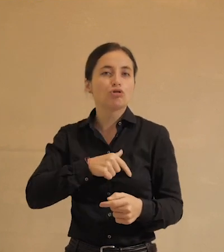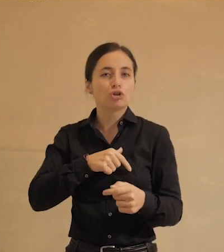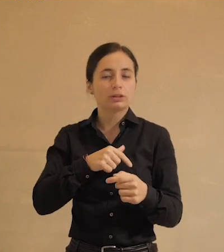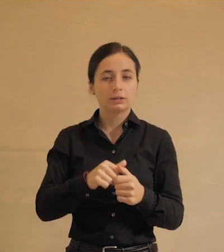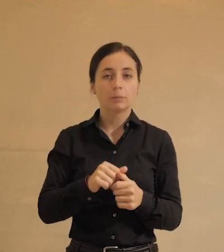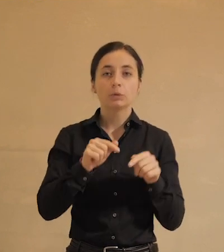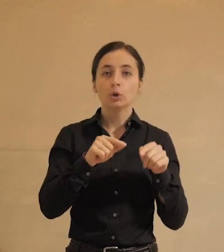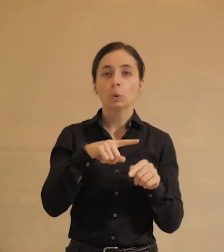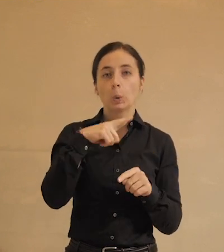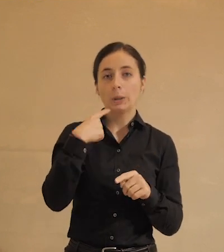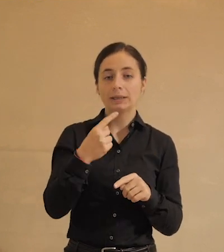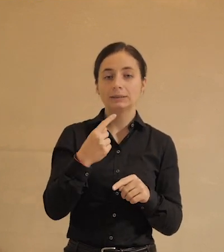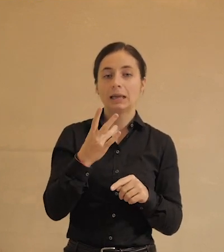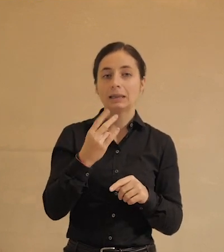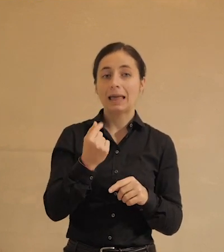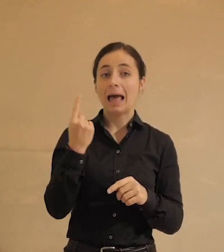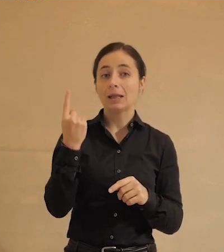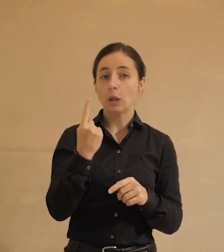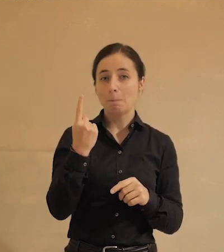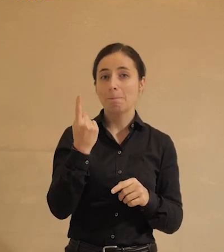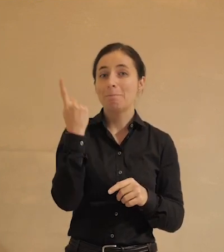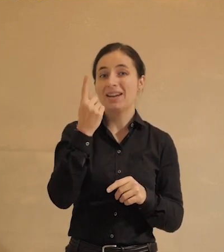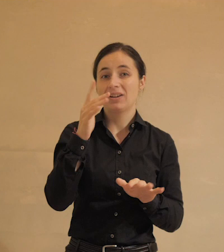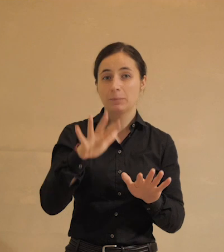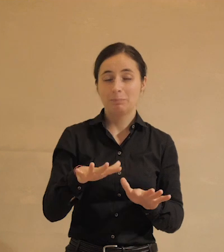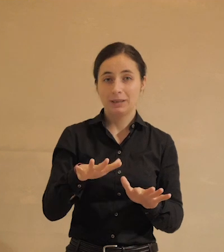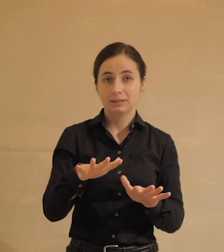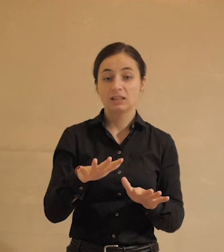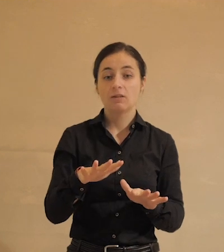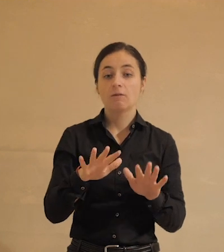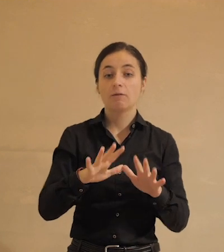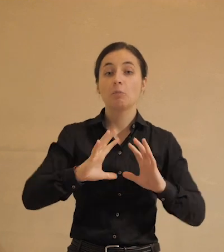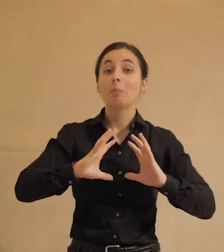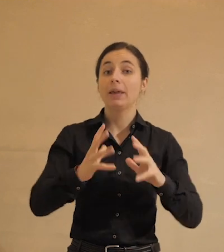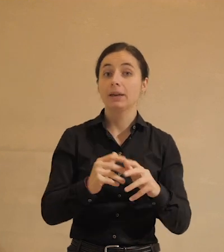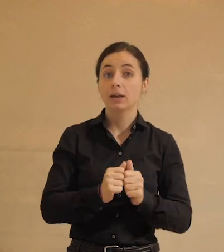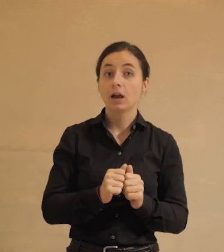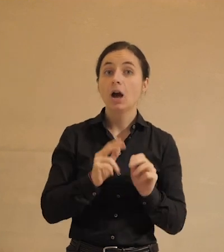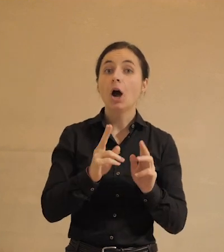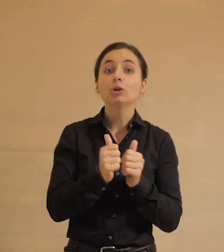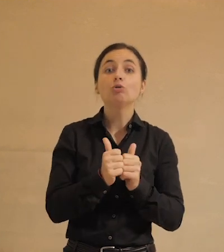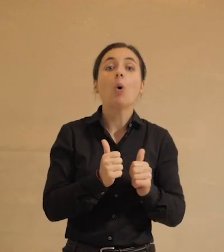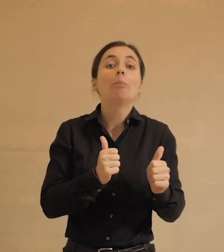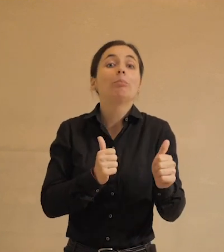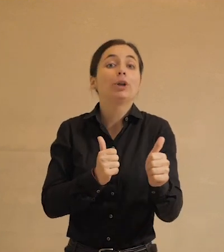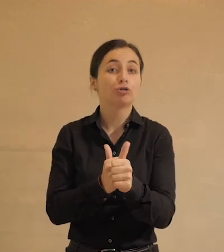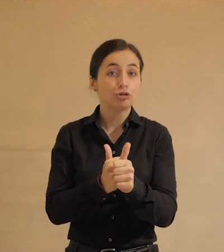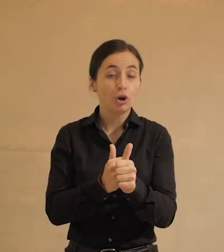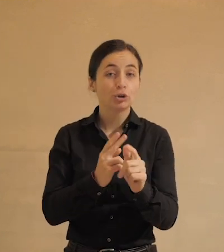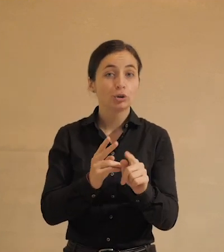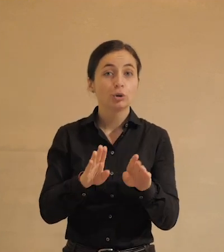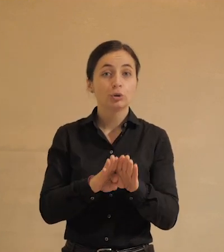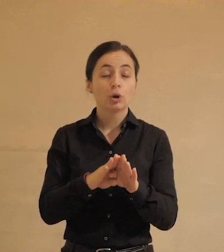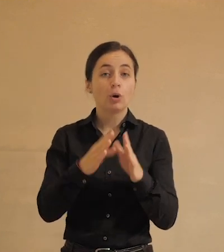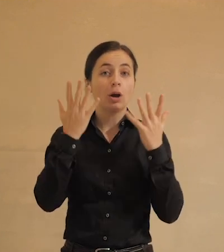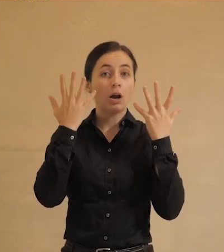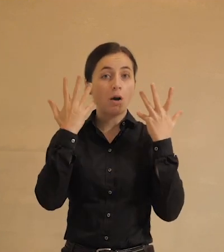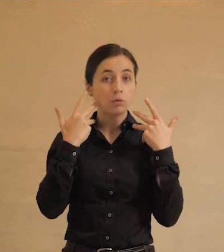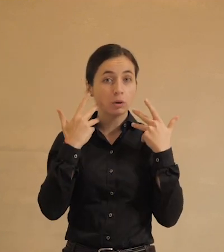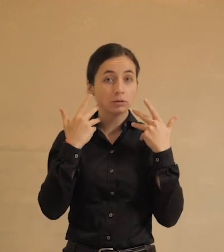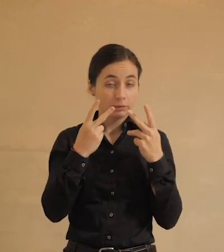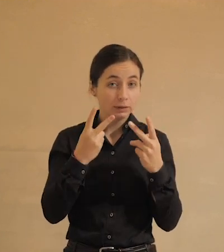Россия на одном из первых мест в мире. Кто ее опережает, да, кто еще у нас настолько comfortable?